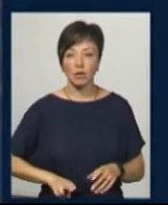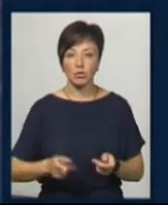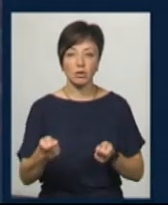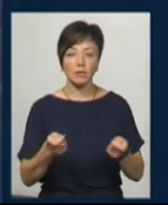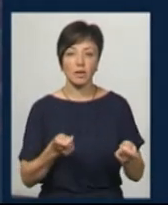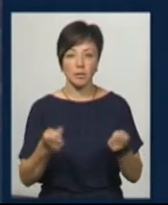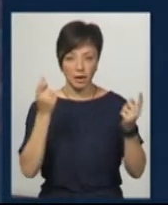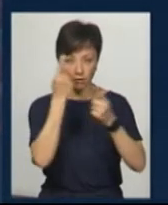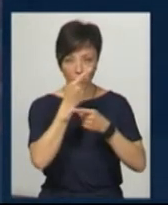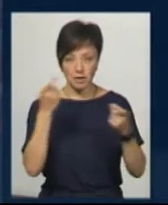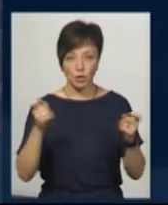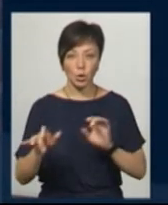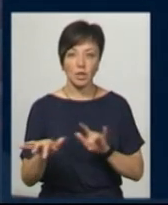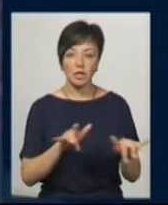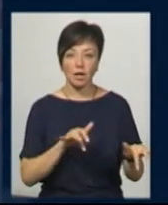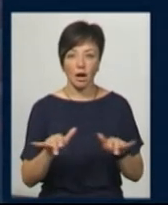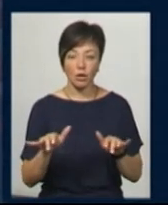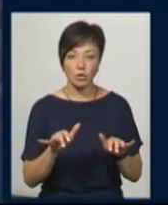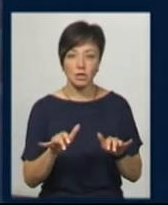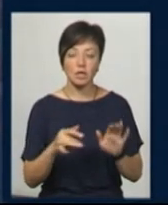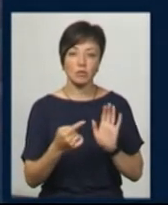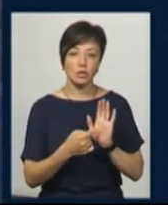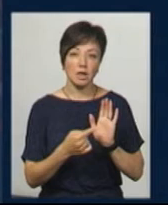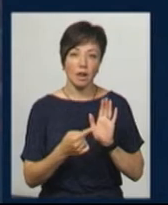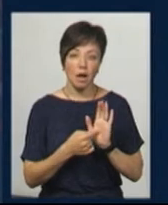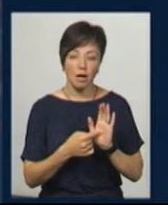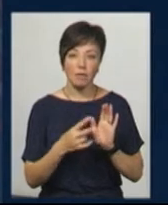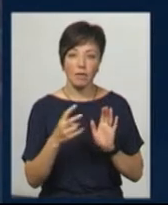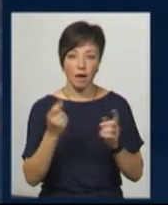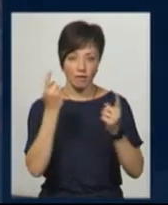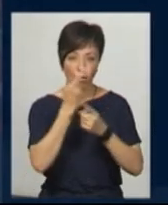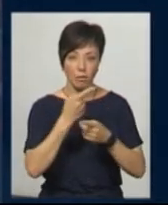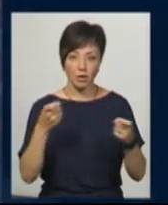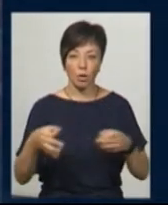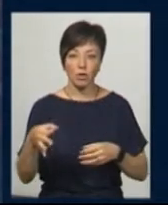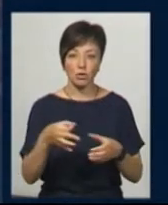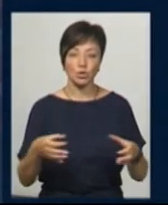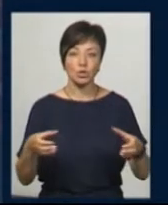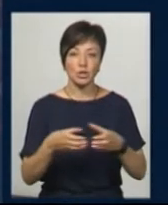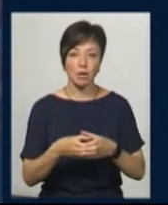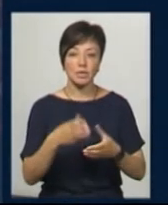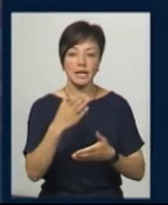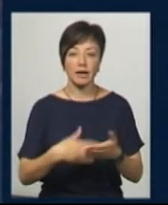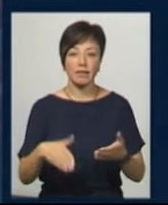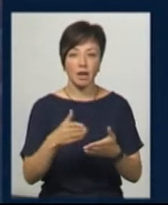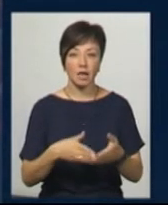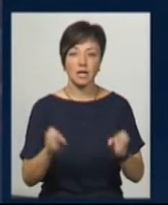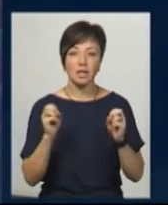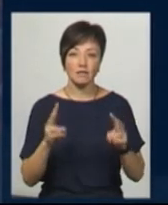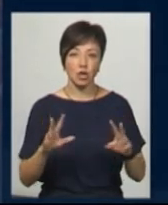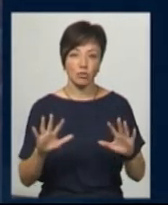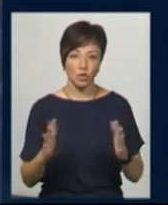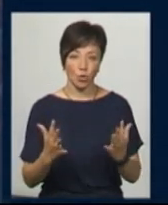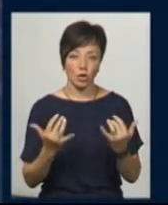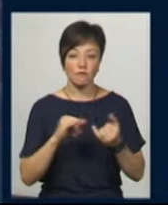департаменту інформаційної діяльності Інна Михайлова із посиланням на інформацію обласного штабу з ліквідації надзвичайної ситуації.